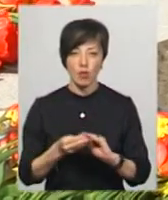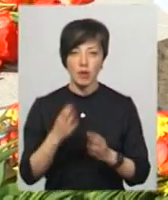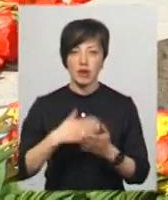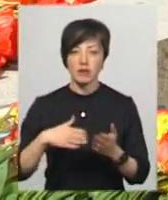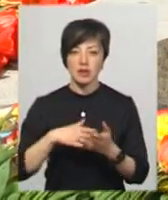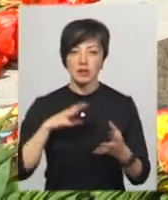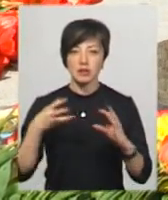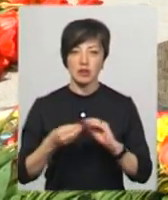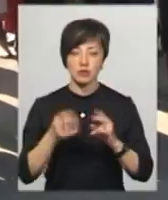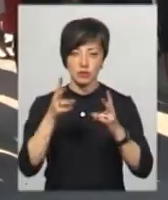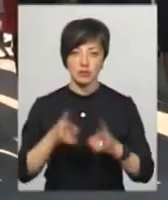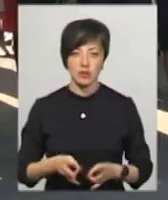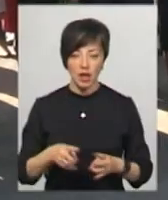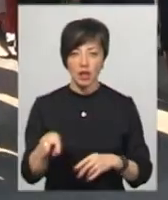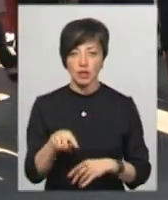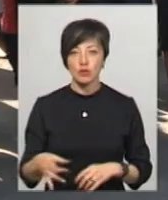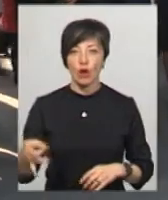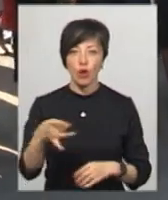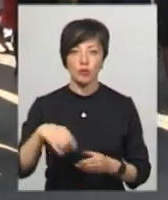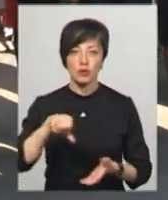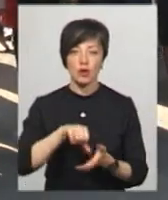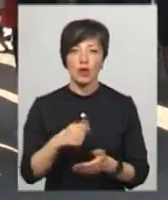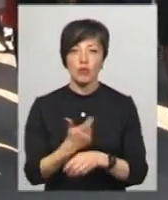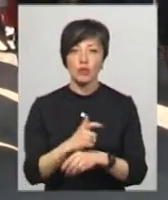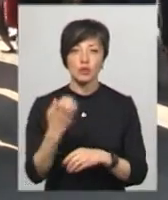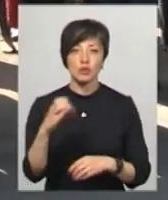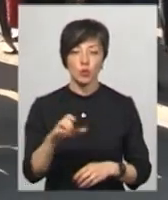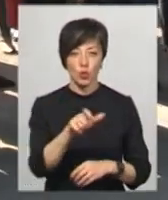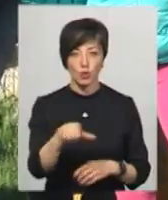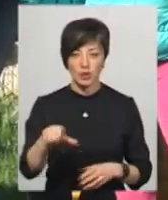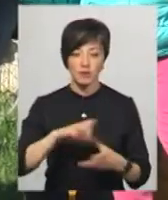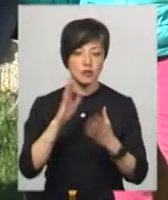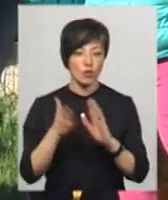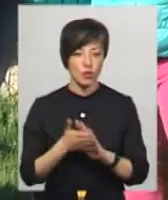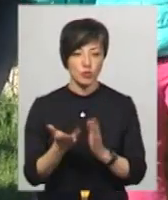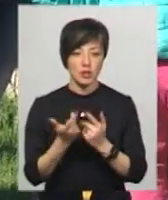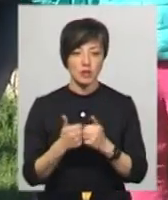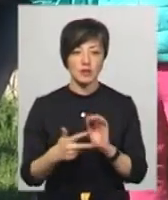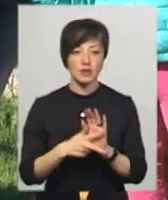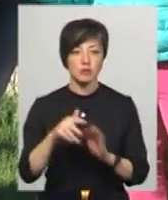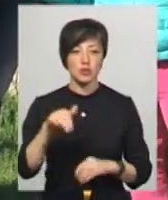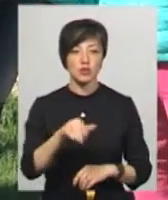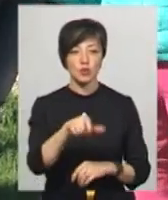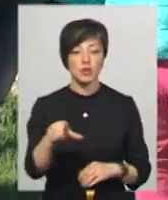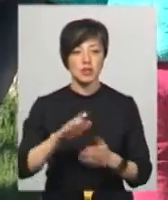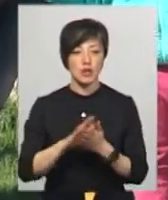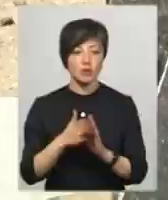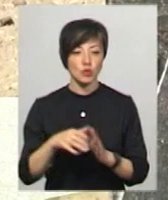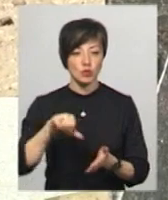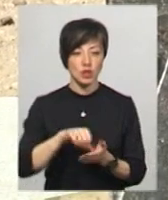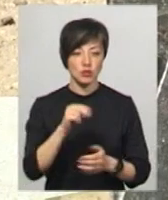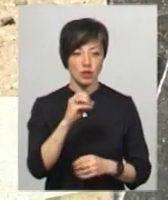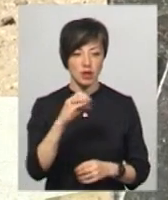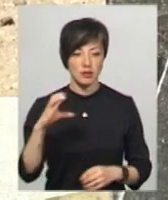наслідків Чорнобильської катастрофи з Летичівського району взяли участь понад сотню людей. В цілому в області налічується 8 тисяч людей зі статусом чорнобильця.